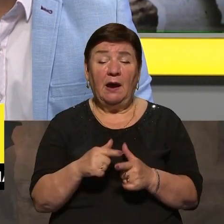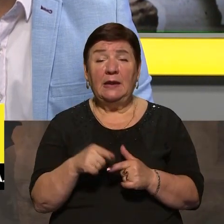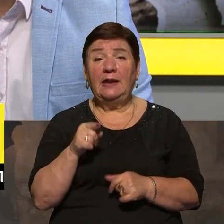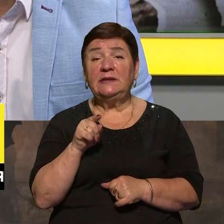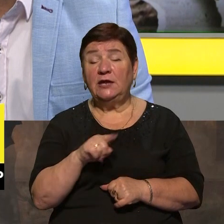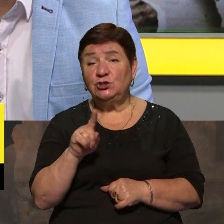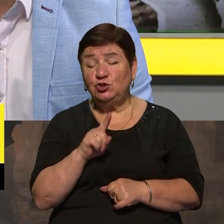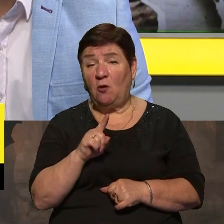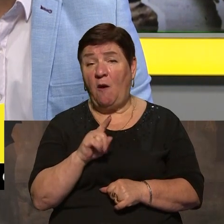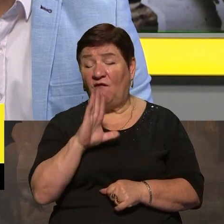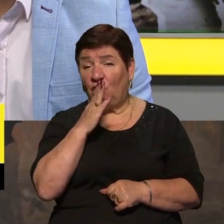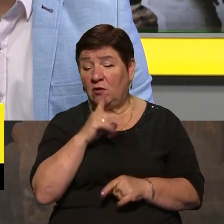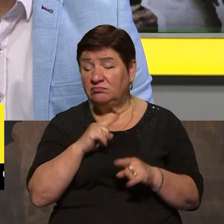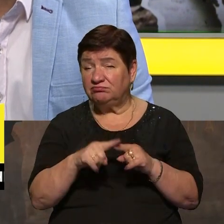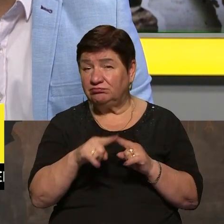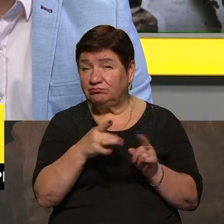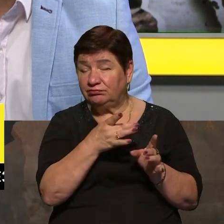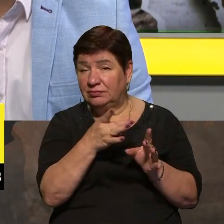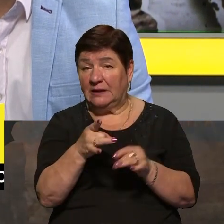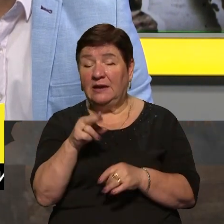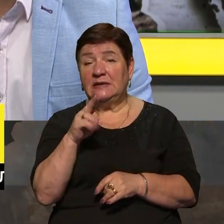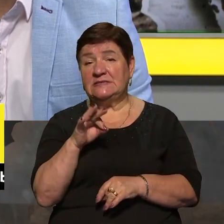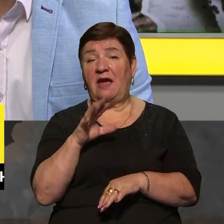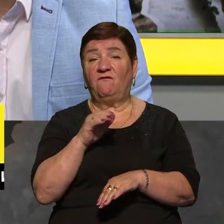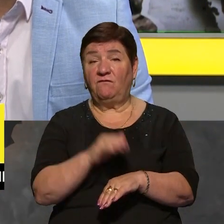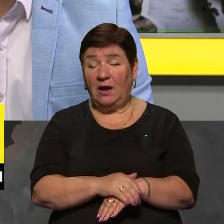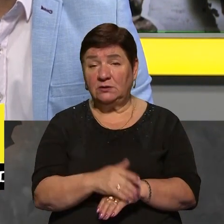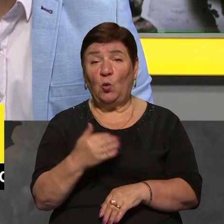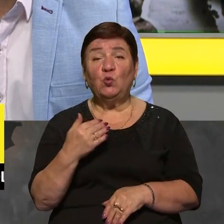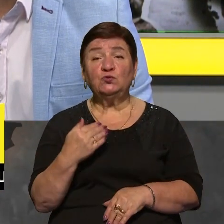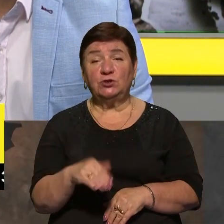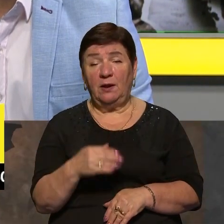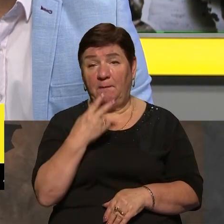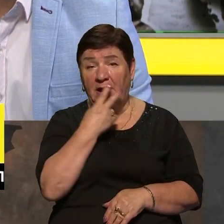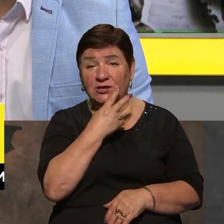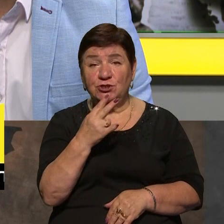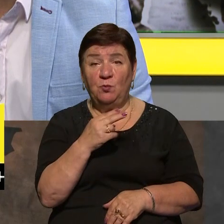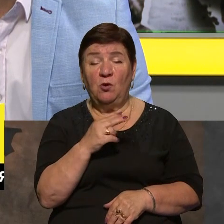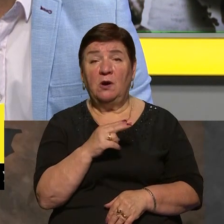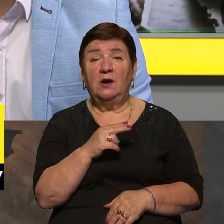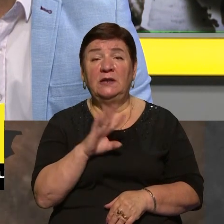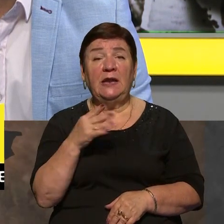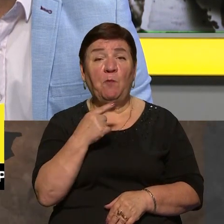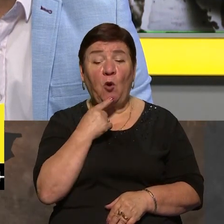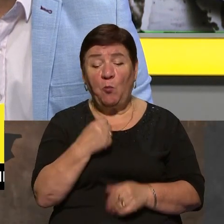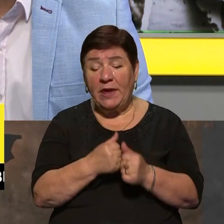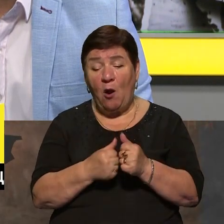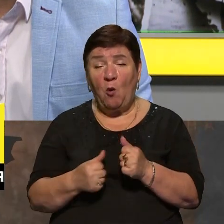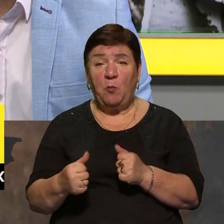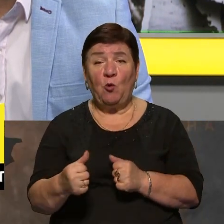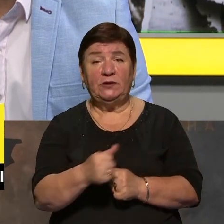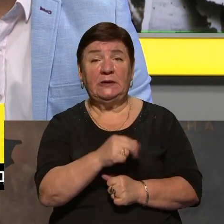інтенсифікував ось ці обстріли, це факт. І наразі він вже, бачимо, що не пробує обходити